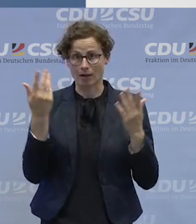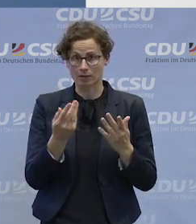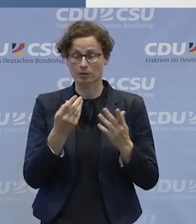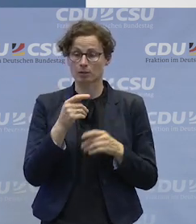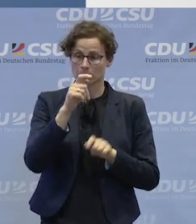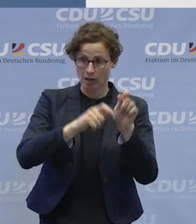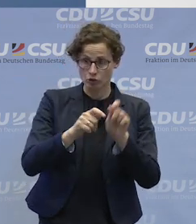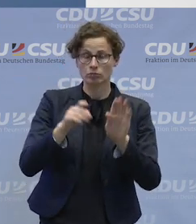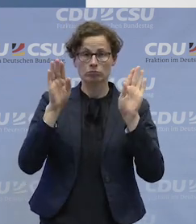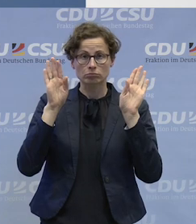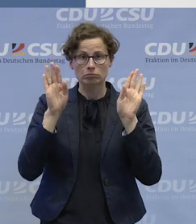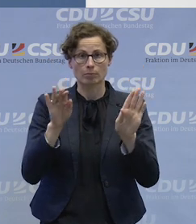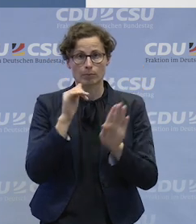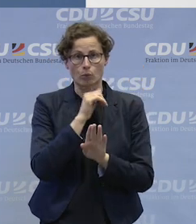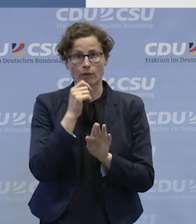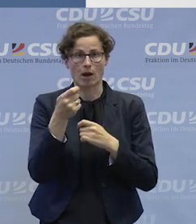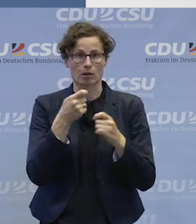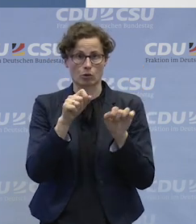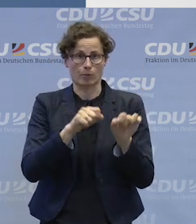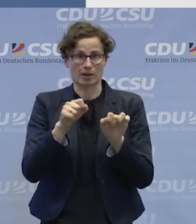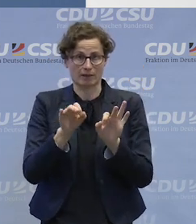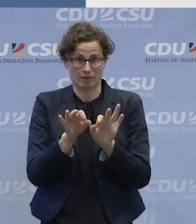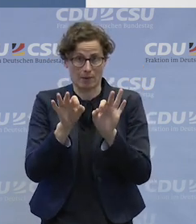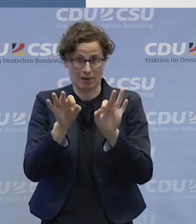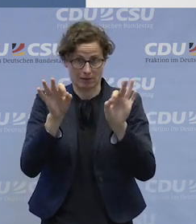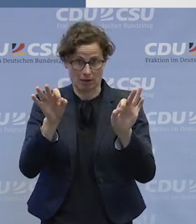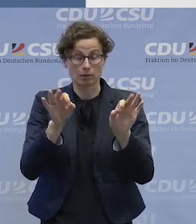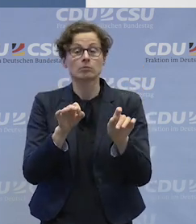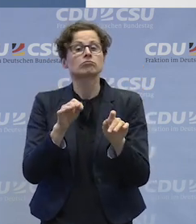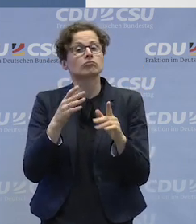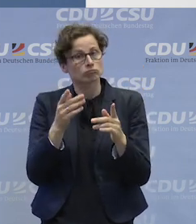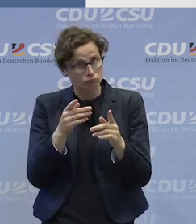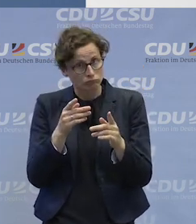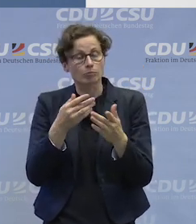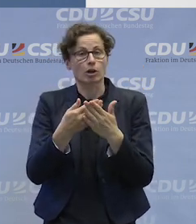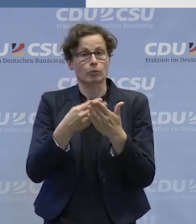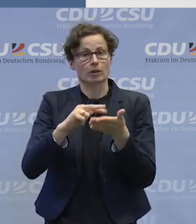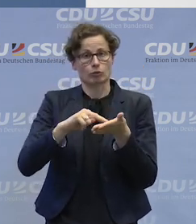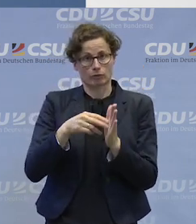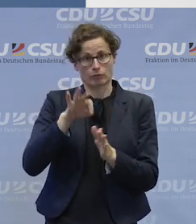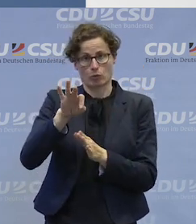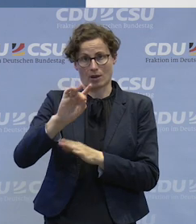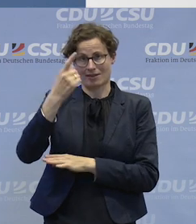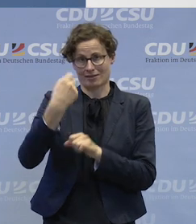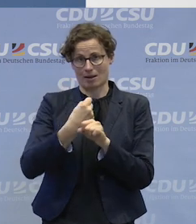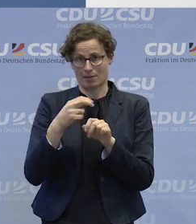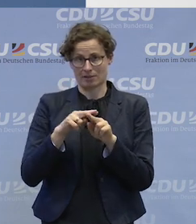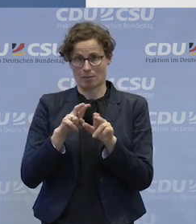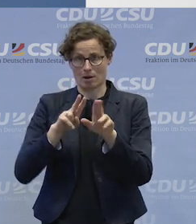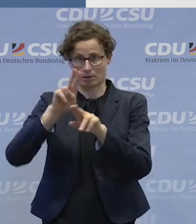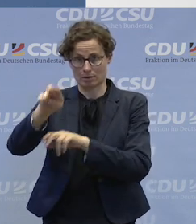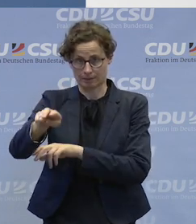Menschen eben zu verbessern und sie für eine Teilhabe auf dem ersten Arbeitsmarkt vorzubereiten. Und so denke ich auch,